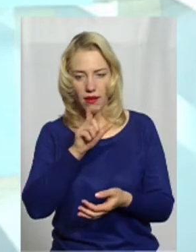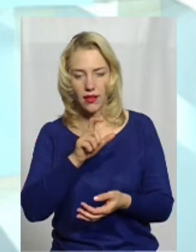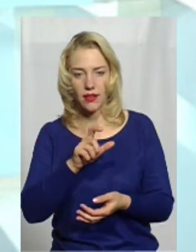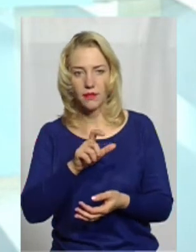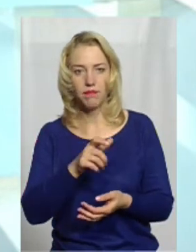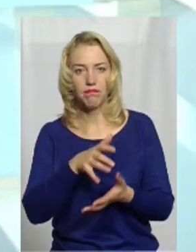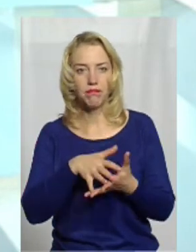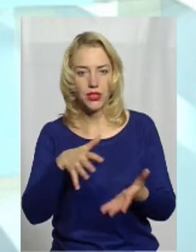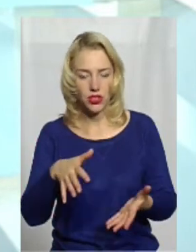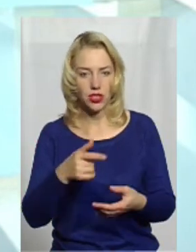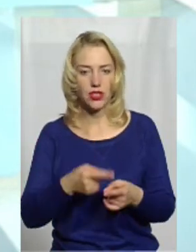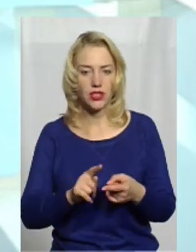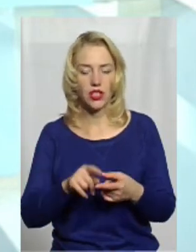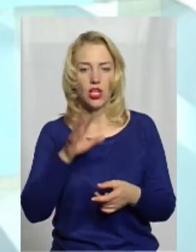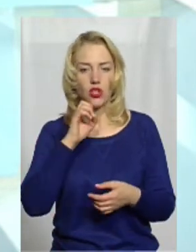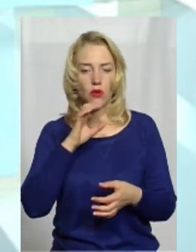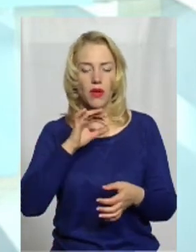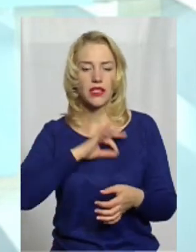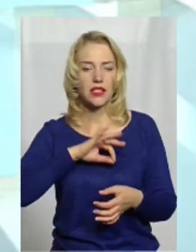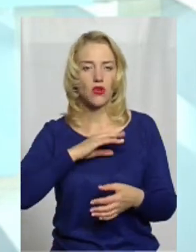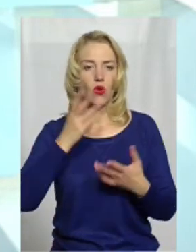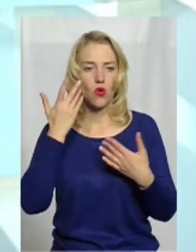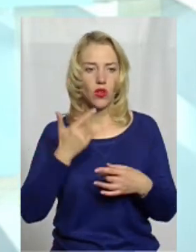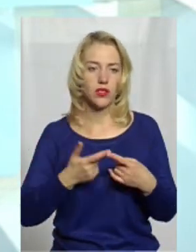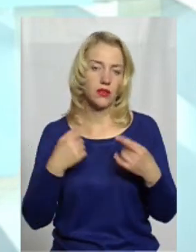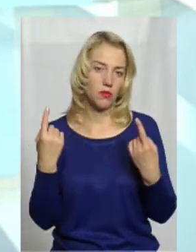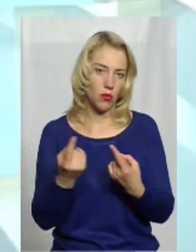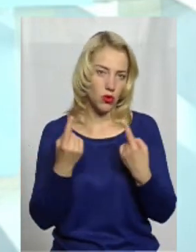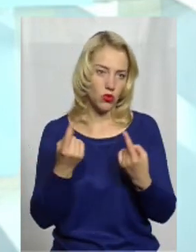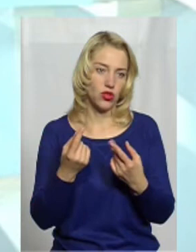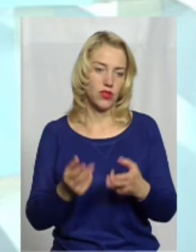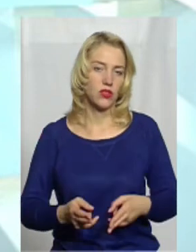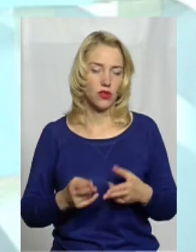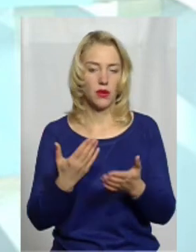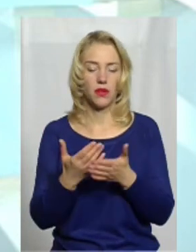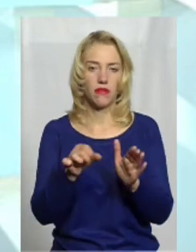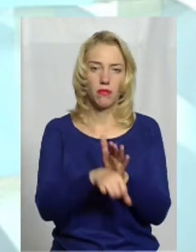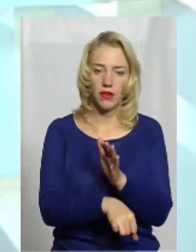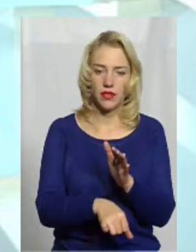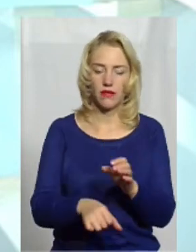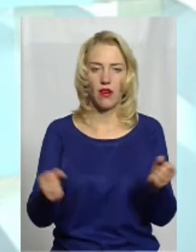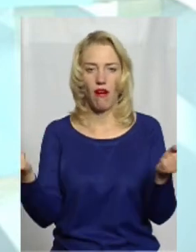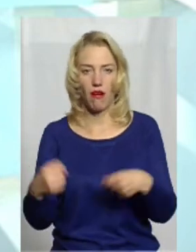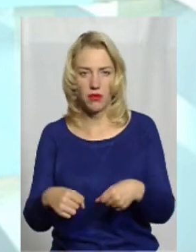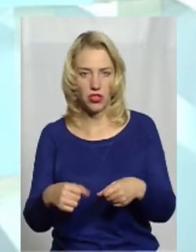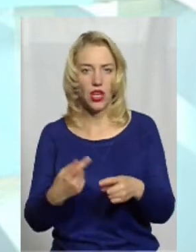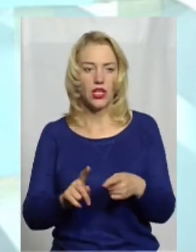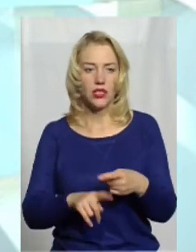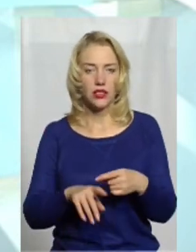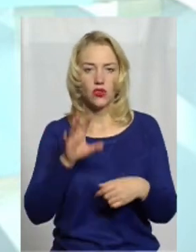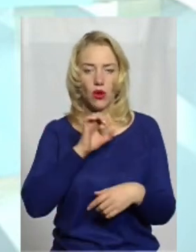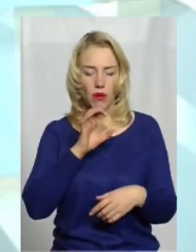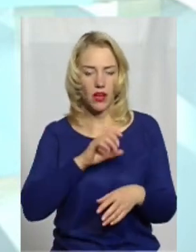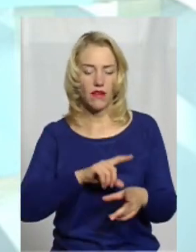Ці собаки застосовуються, коли вчиняються звичайні побутові злочини, вбивства, грабежі. Тобто, ця собака